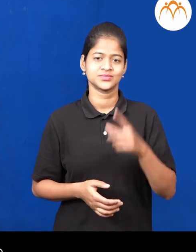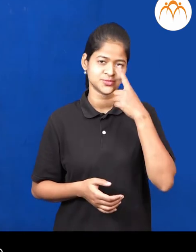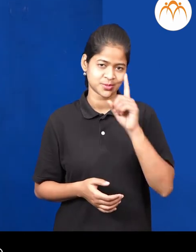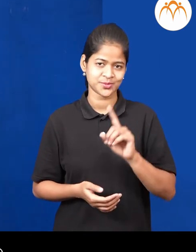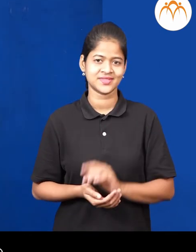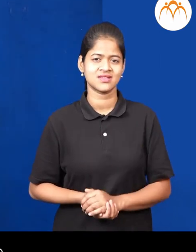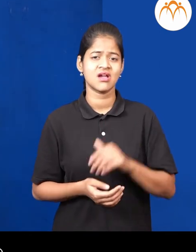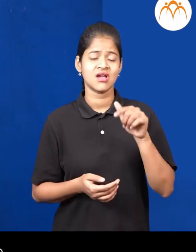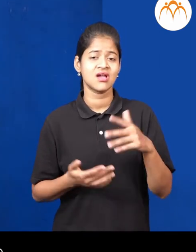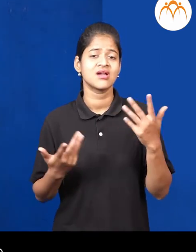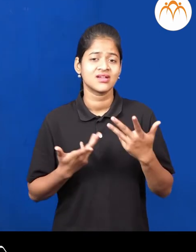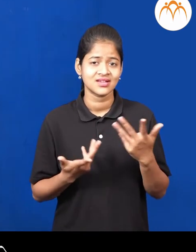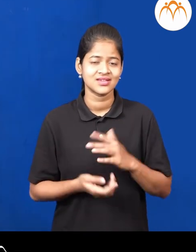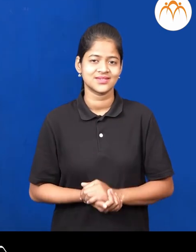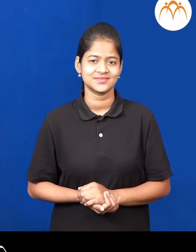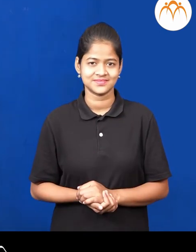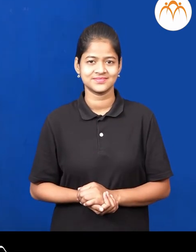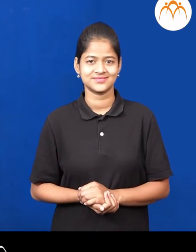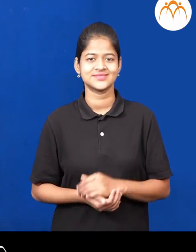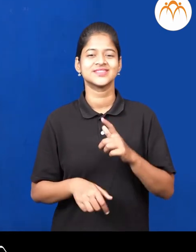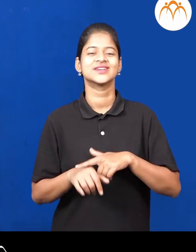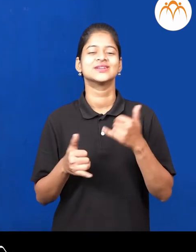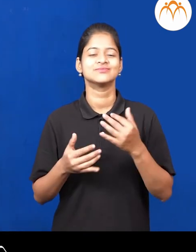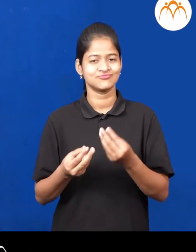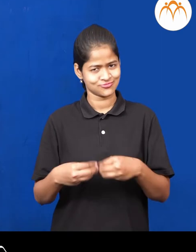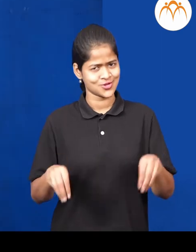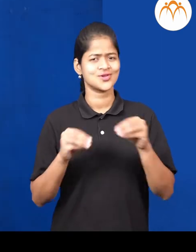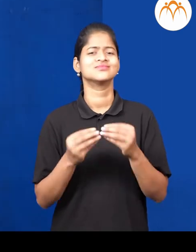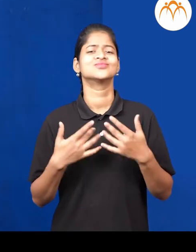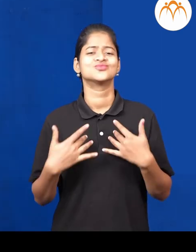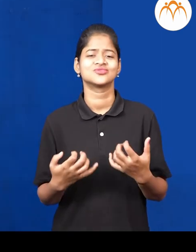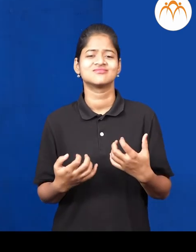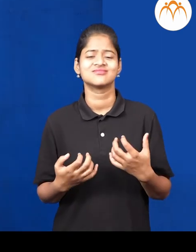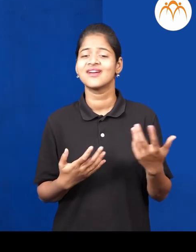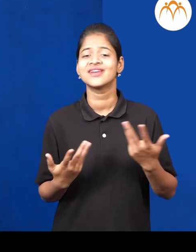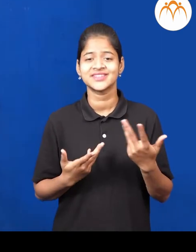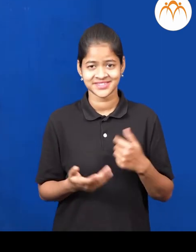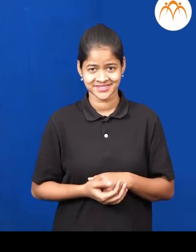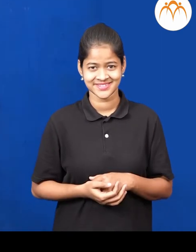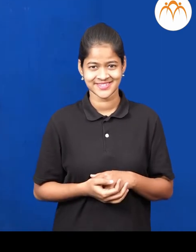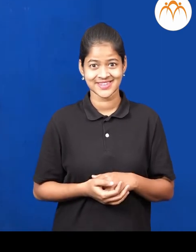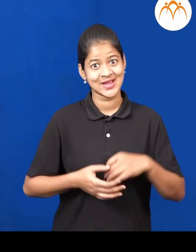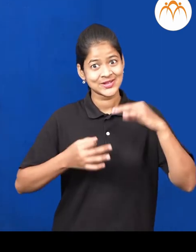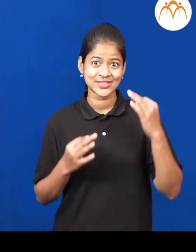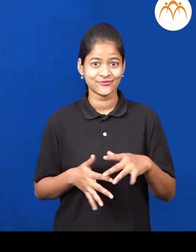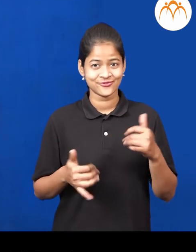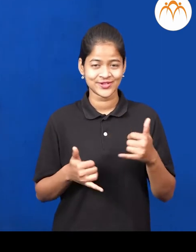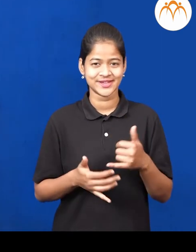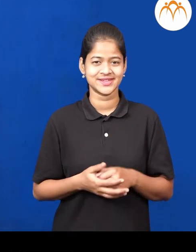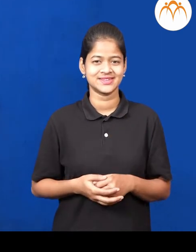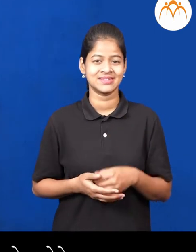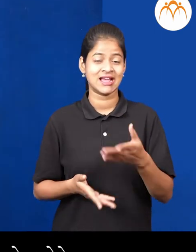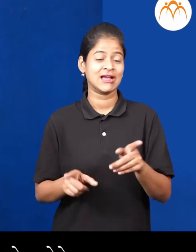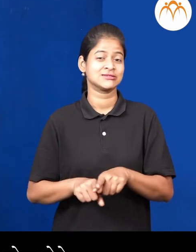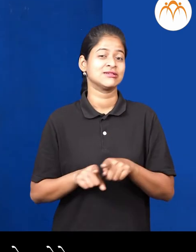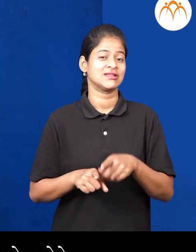आई, आता काए? अजुन थोड़ा बल खेवुदे ना. काए खेवुदे नार? कतरी नवीन, यहार चा